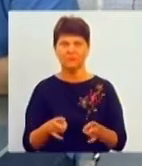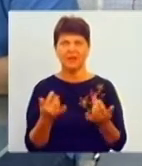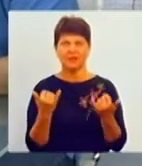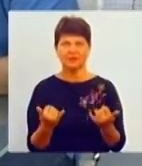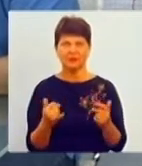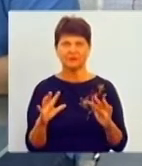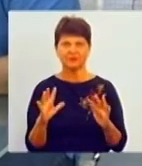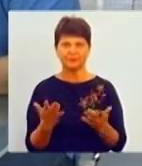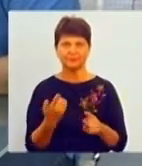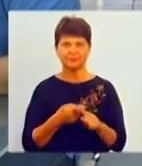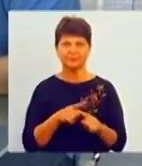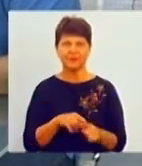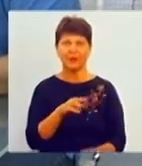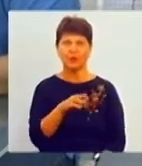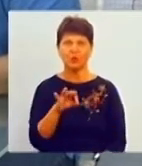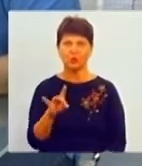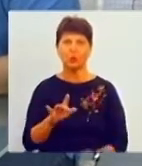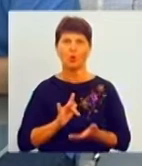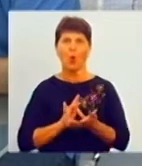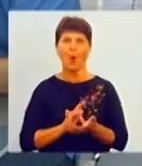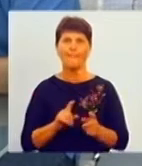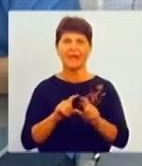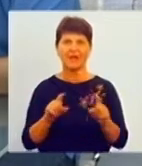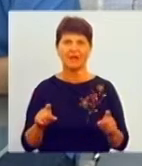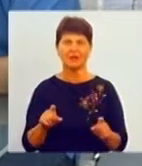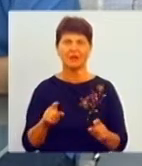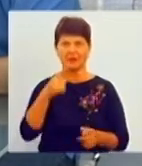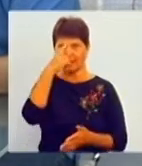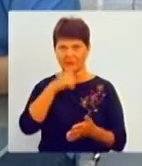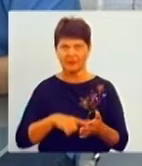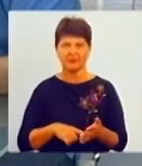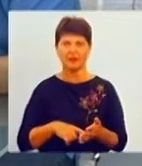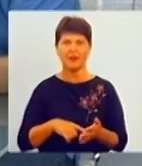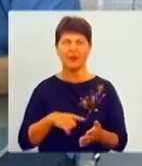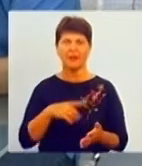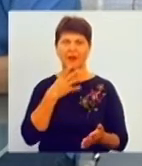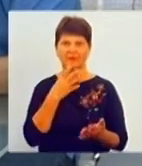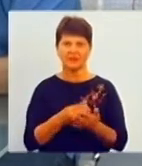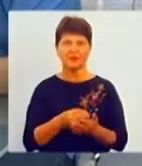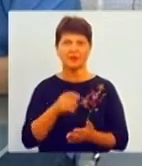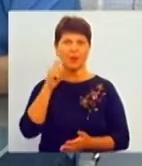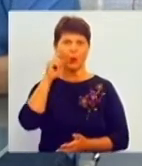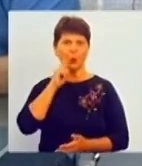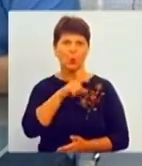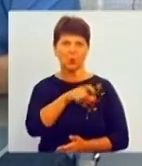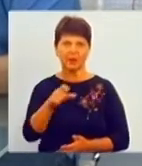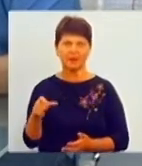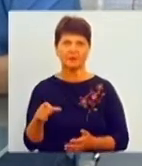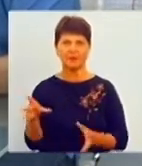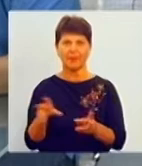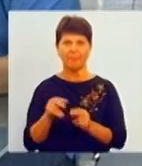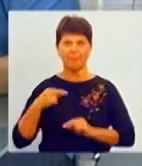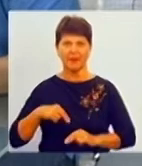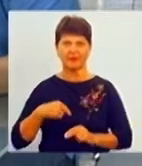туроператор, він надійний, власники наші українці, і, ну, компанія-партнер з Каяпика купила вже два